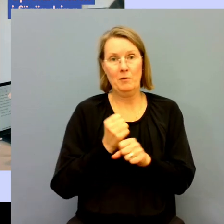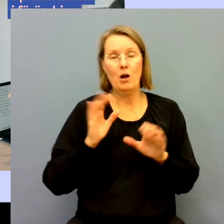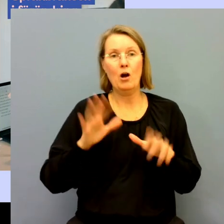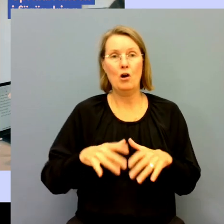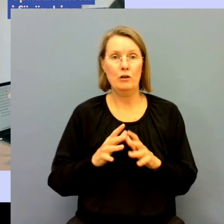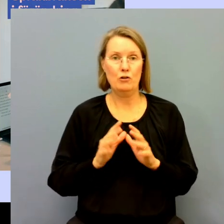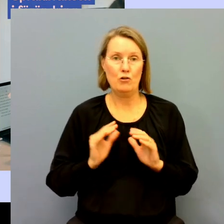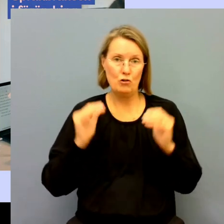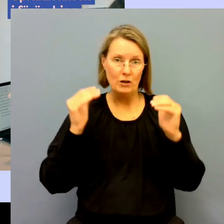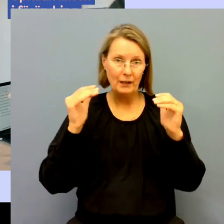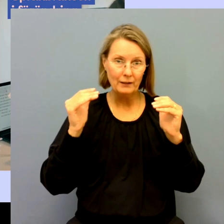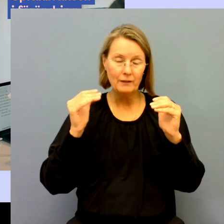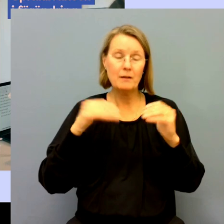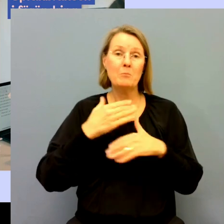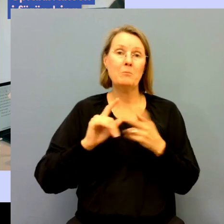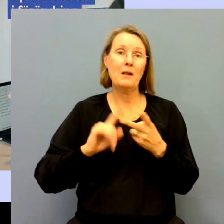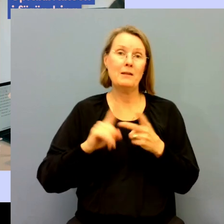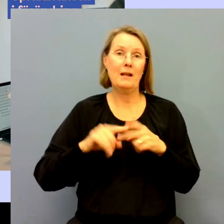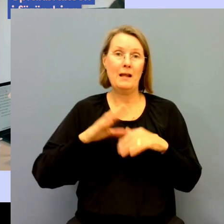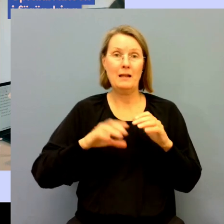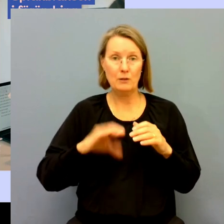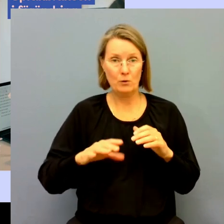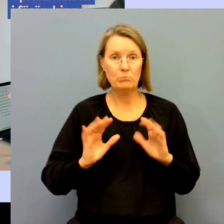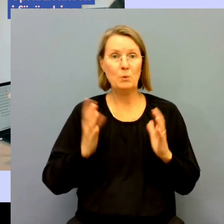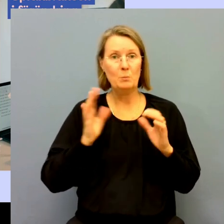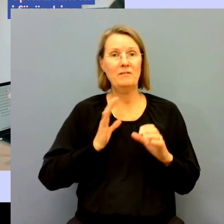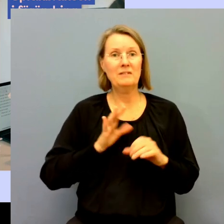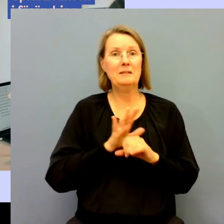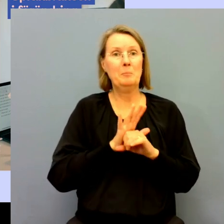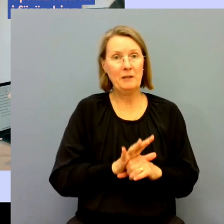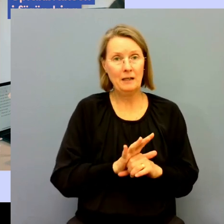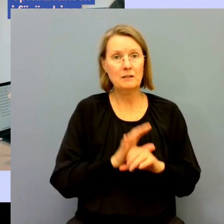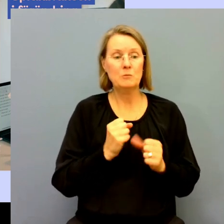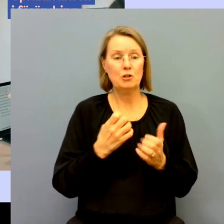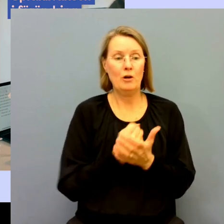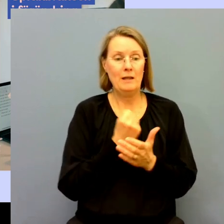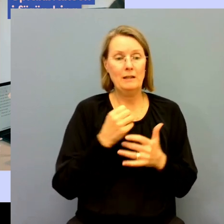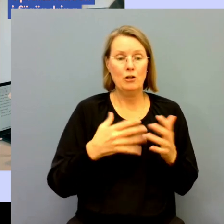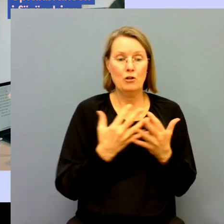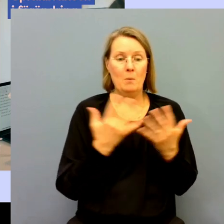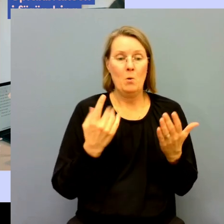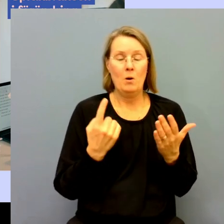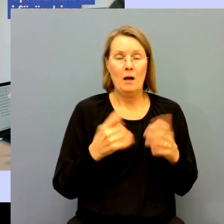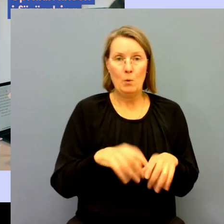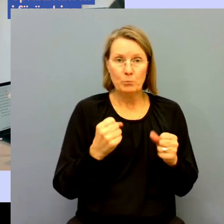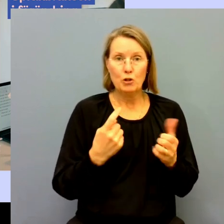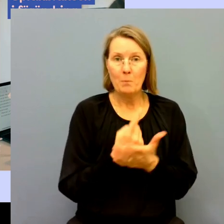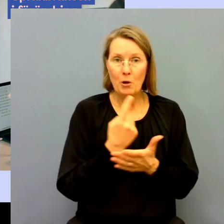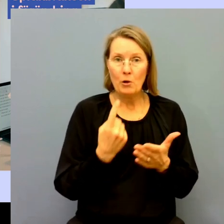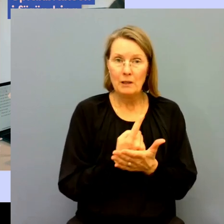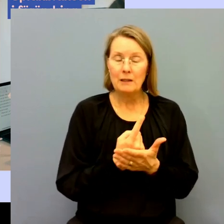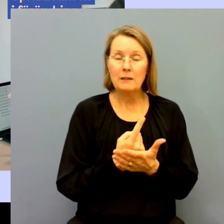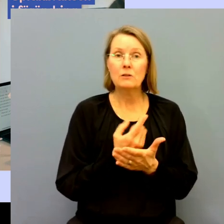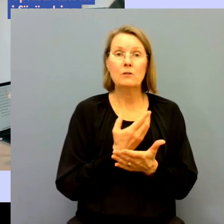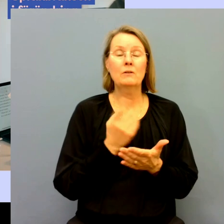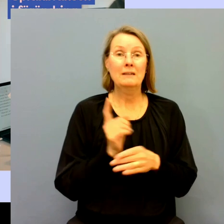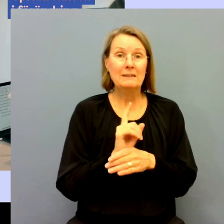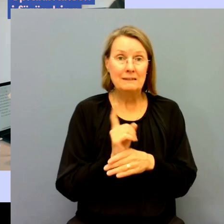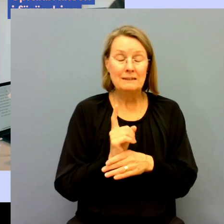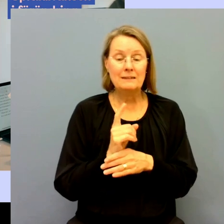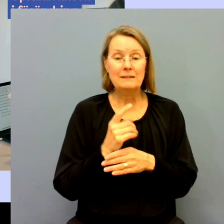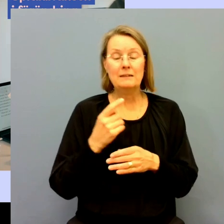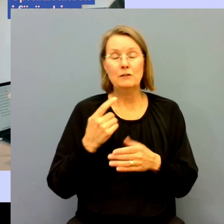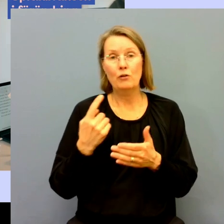över tid. Och det handlar bland annat om att man upplever en press att hinna med så många uppdrag som möjligt. Det finns inte alltid tid att förbereda sig